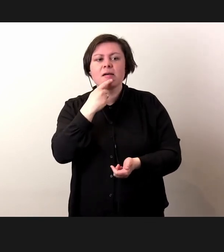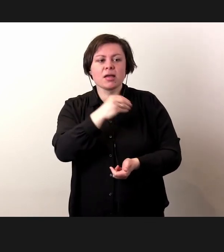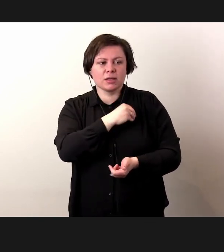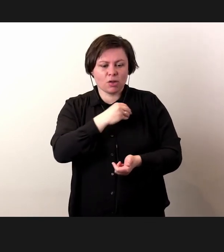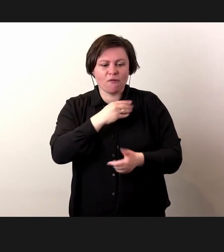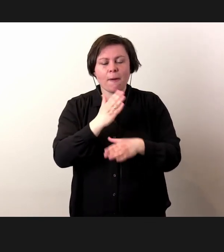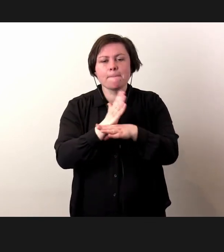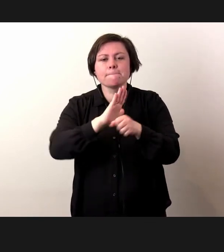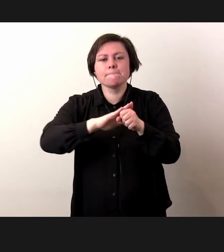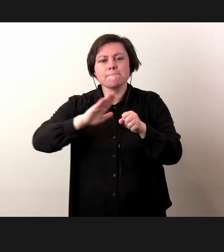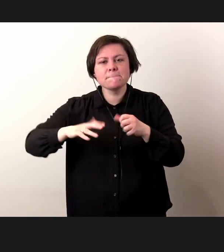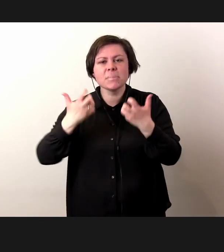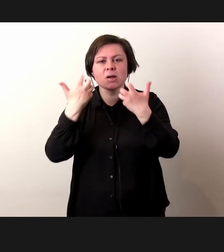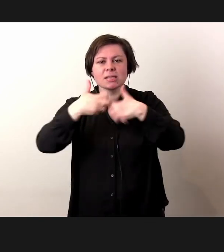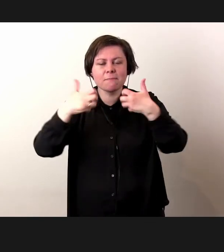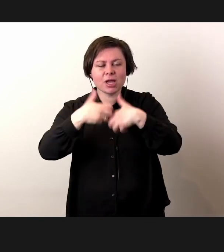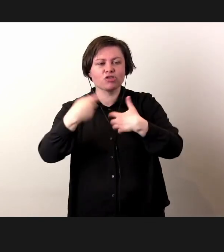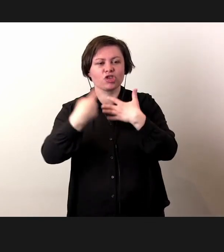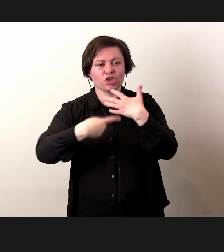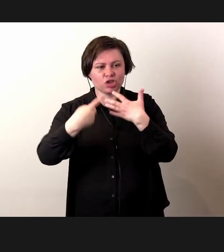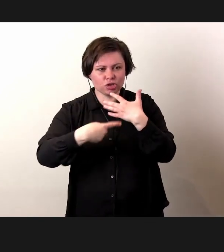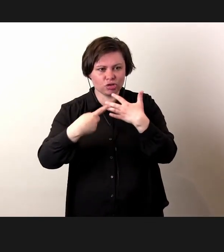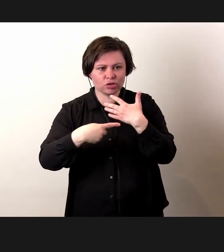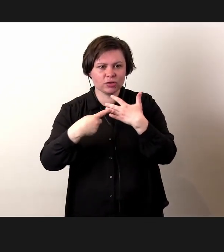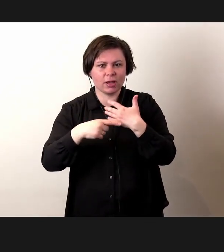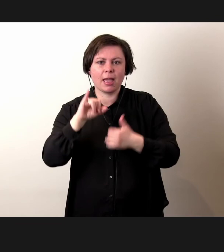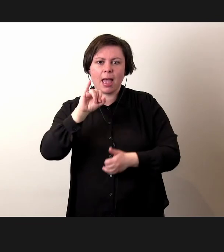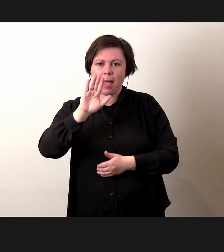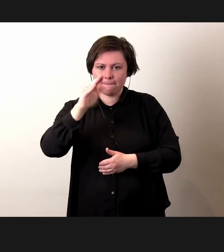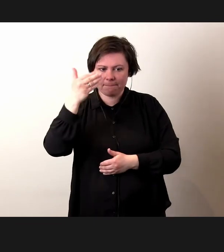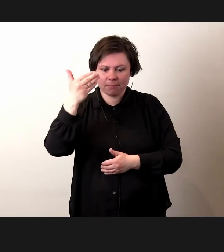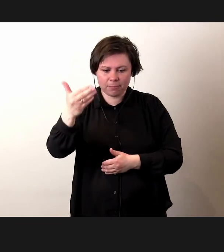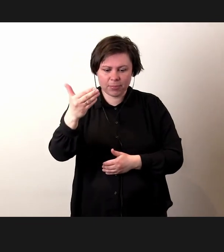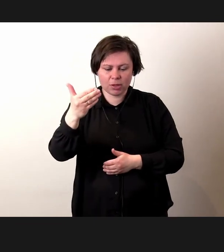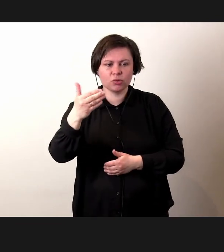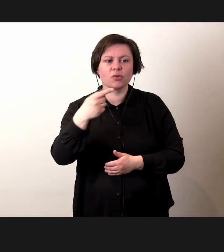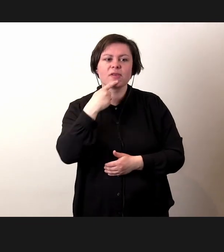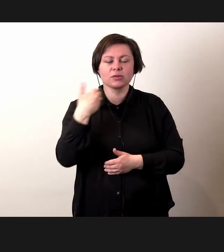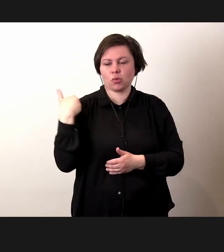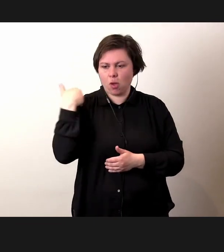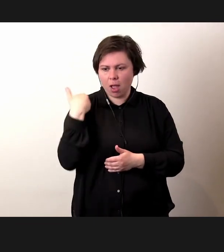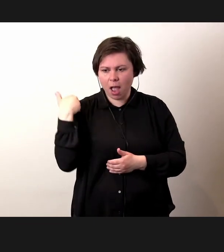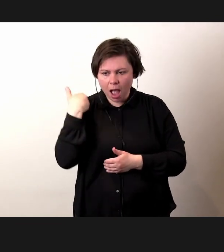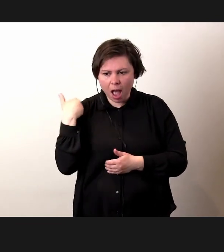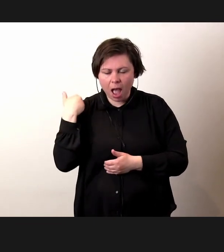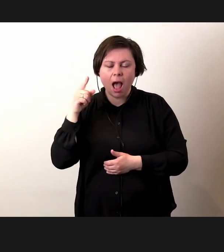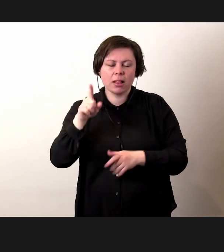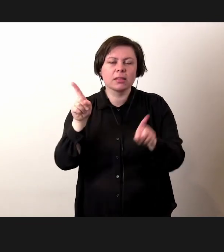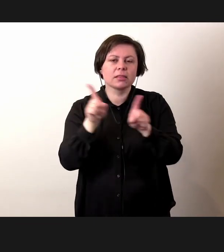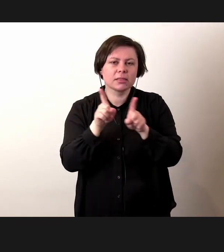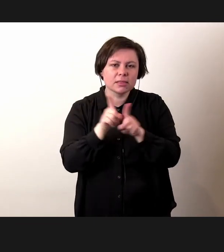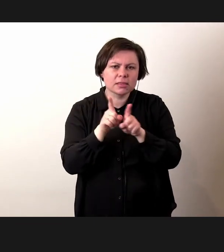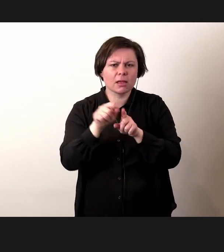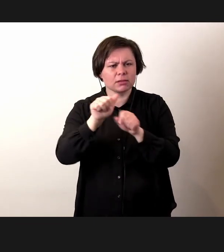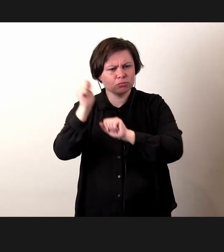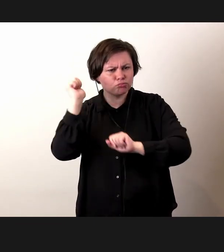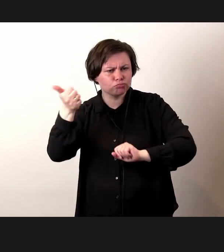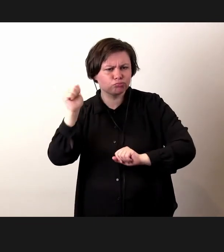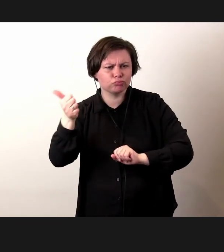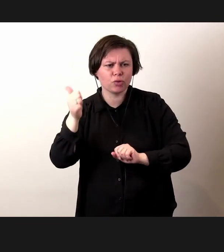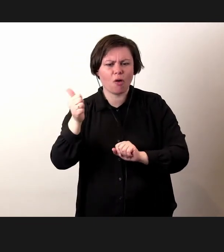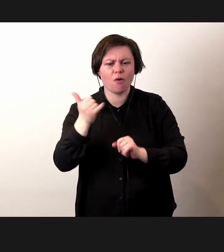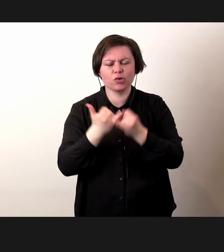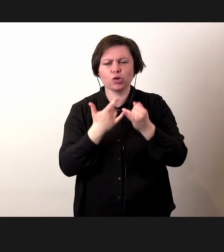międzynarodowe maszyny liczące, IBM tak to brzmi po angielsku, ale także podejście profesjonalne,